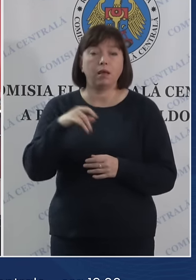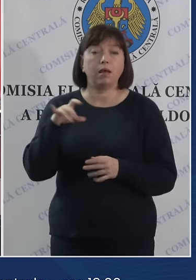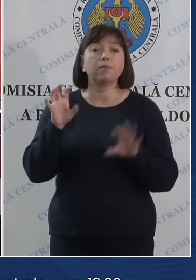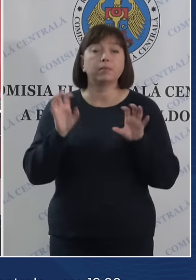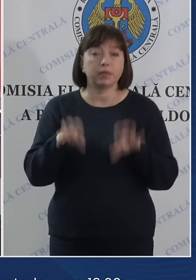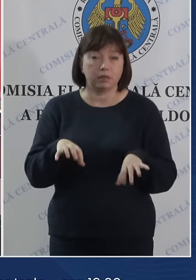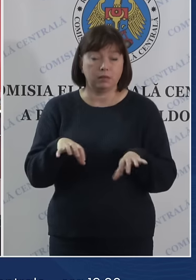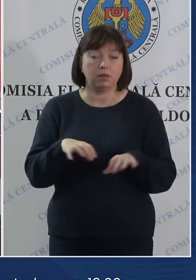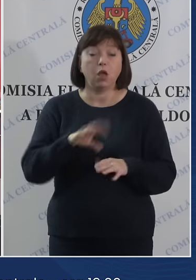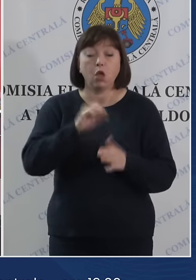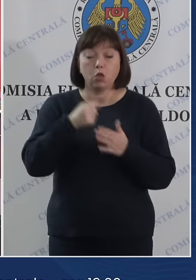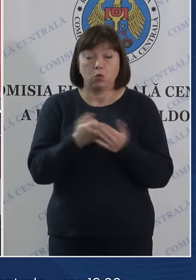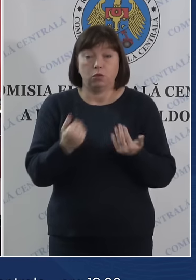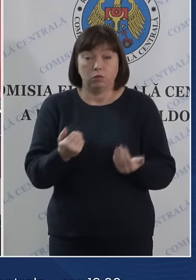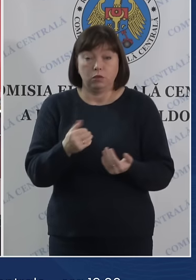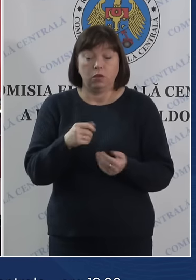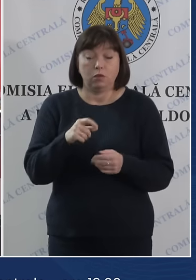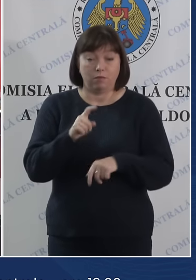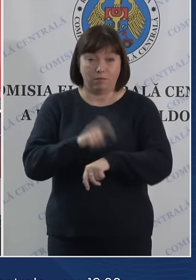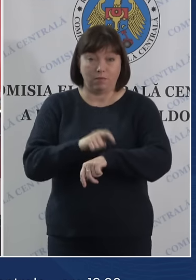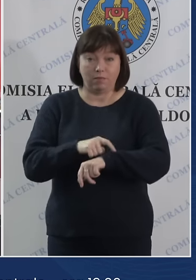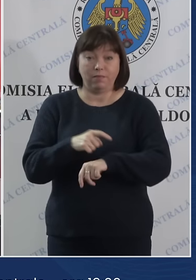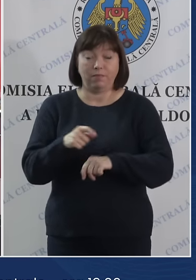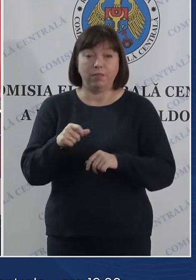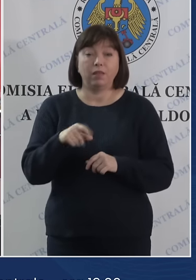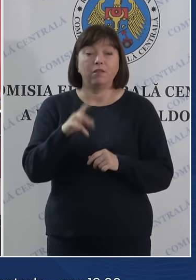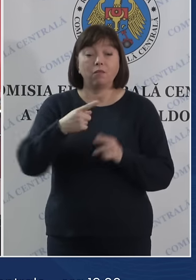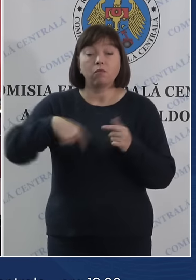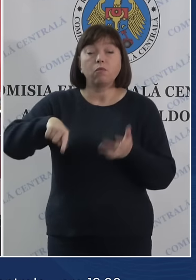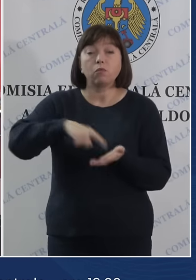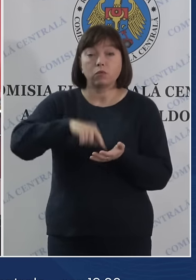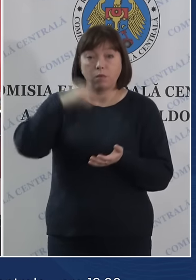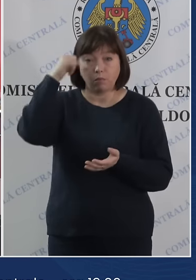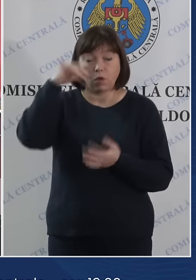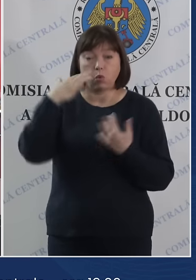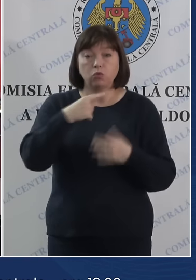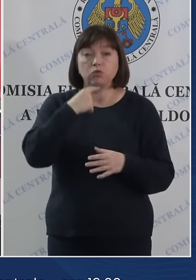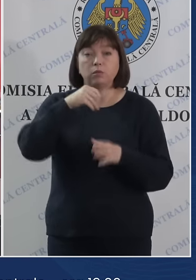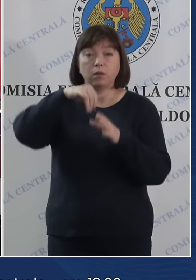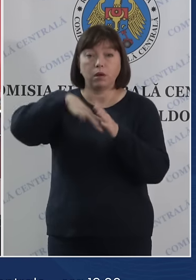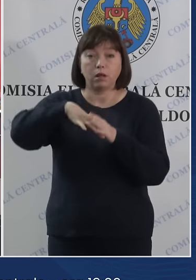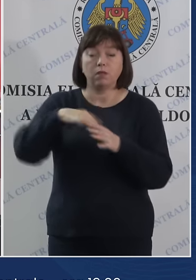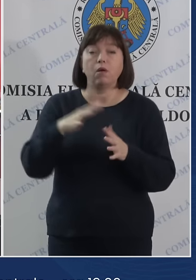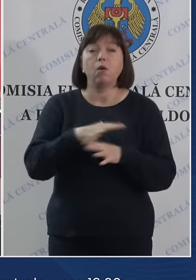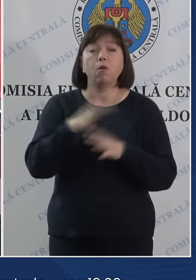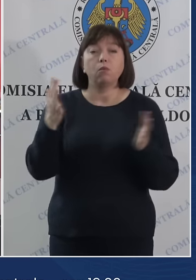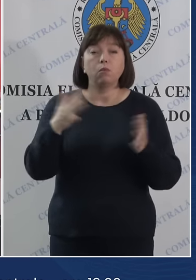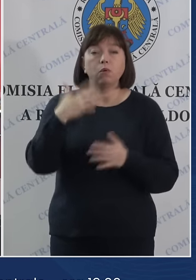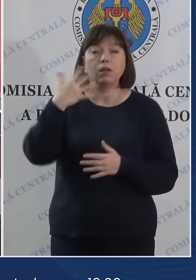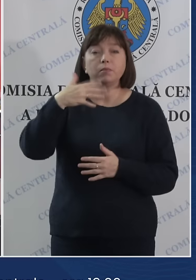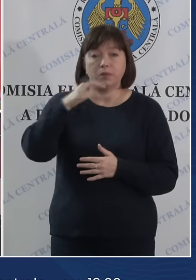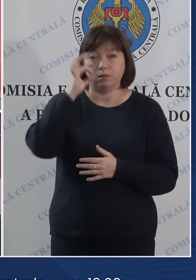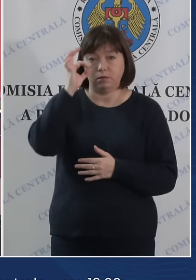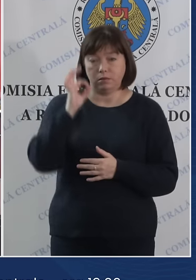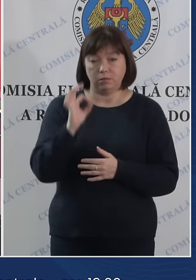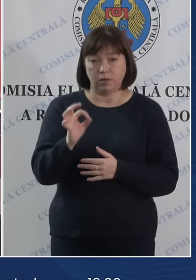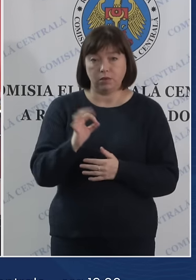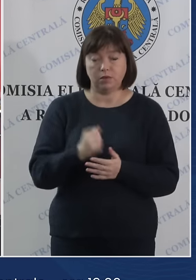ora actuală, în municipiu Bălți au votat peste 50%